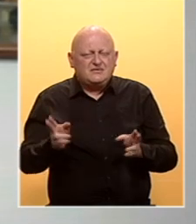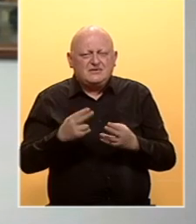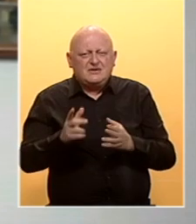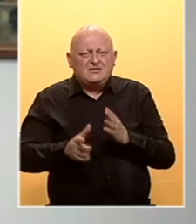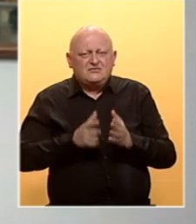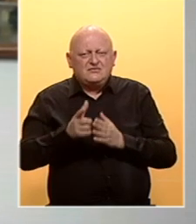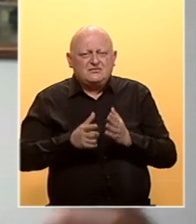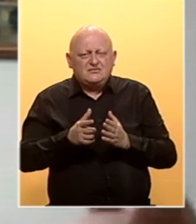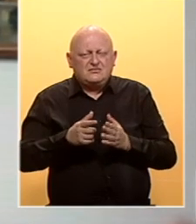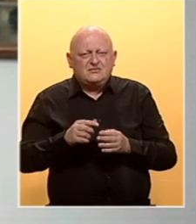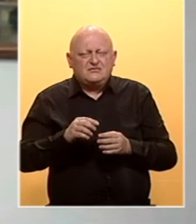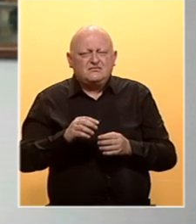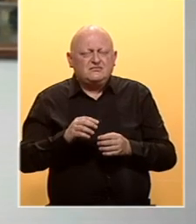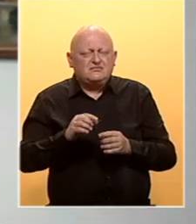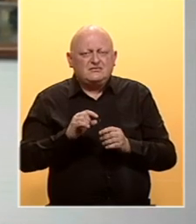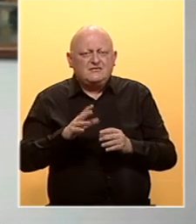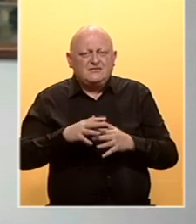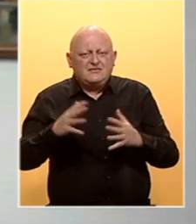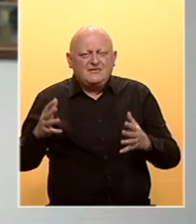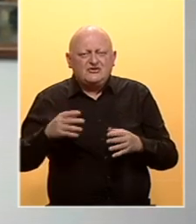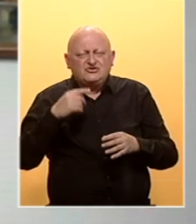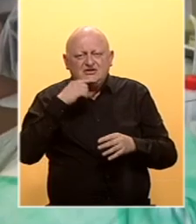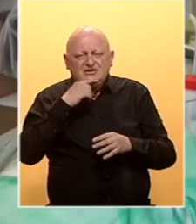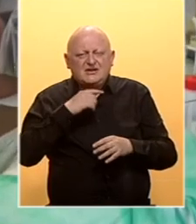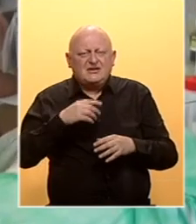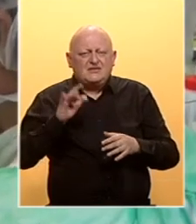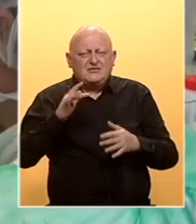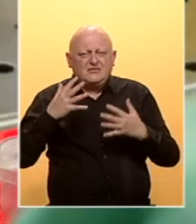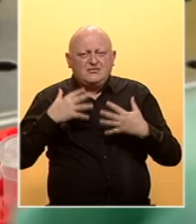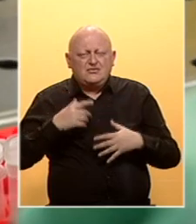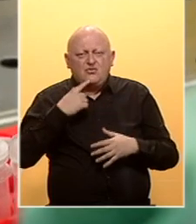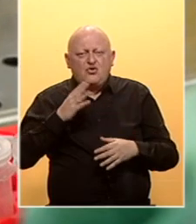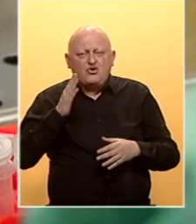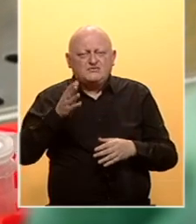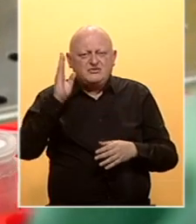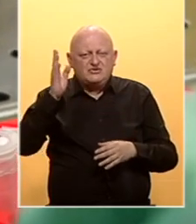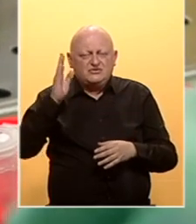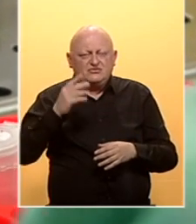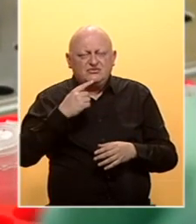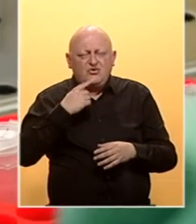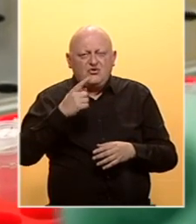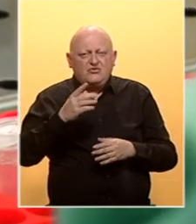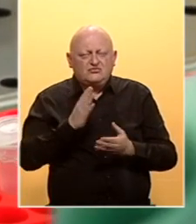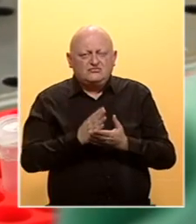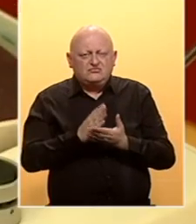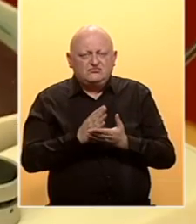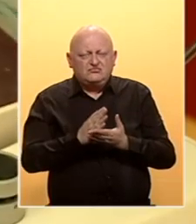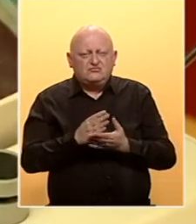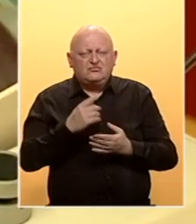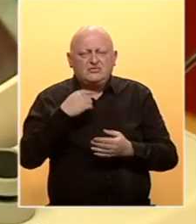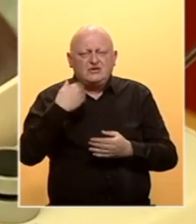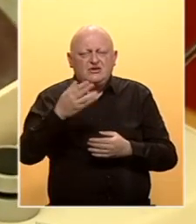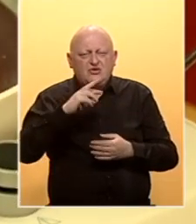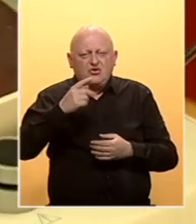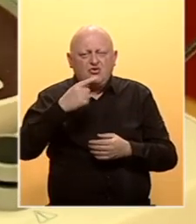se vremena standardizirati ni veličina plazme, ni antitijela. U kojem smjeru će ići i na koji način odgovore će dati oni koji